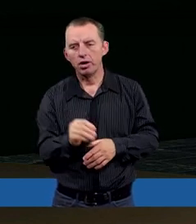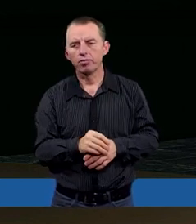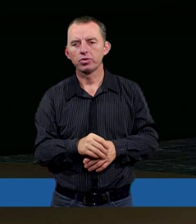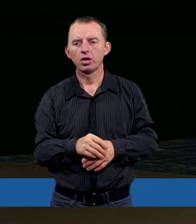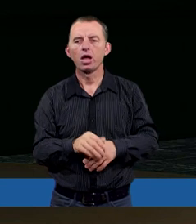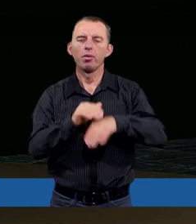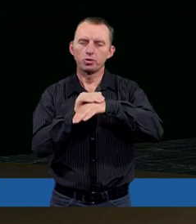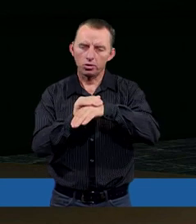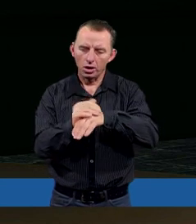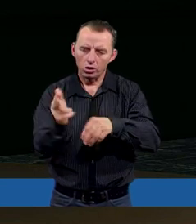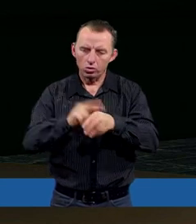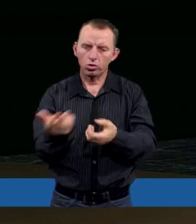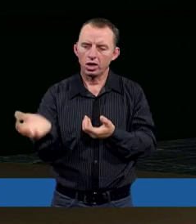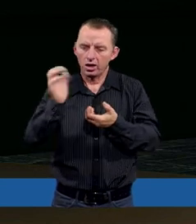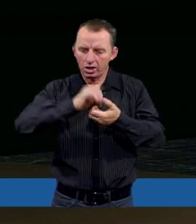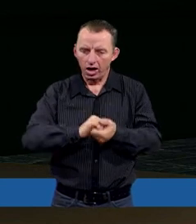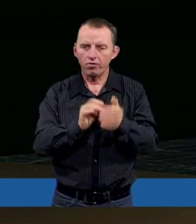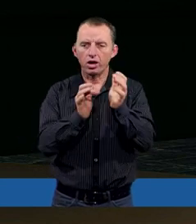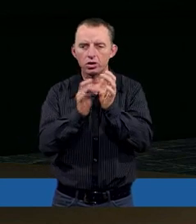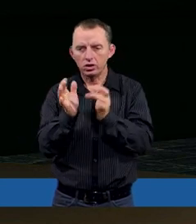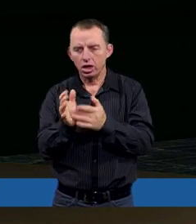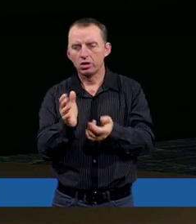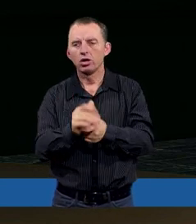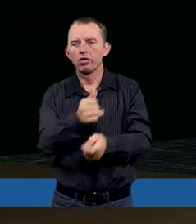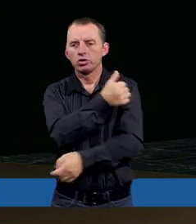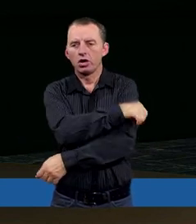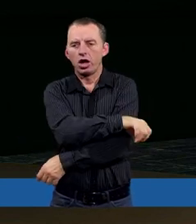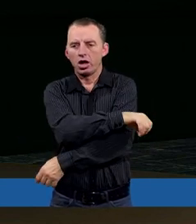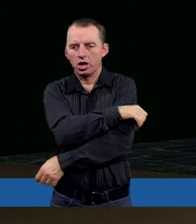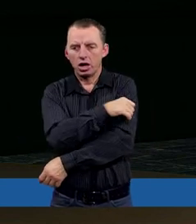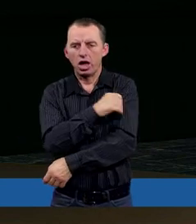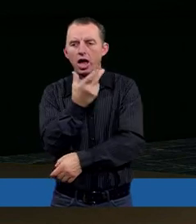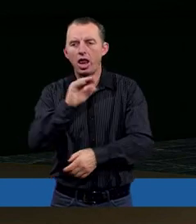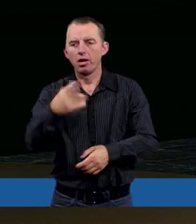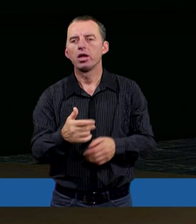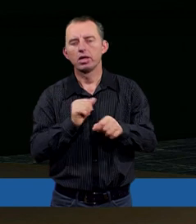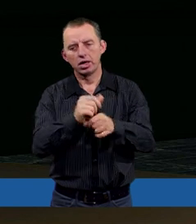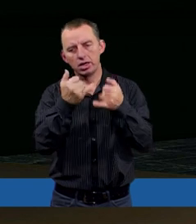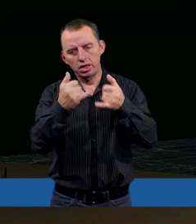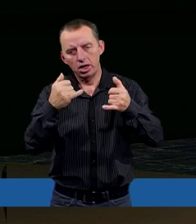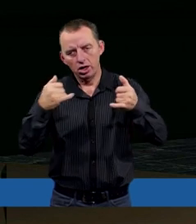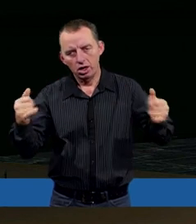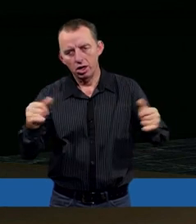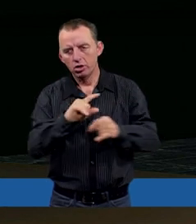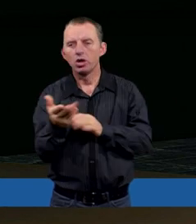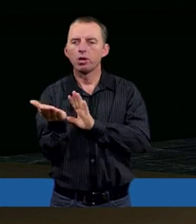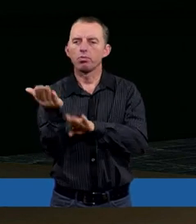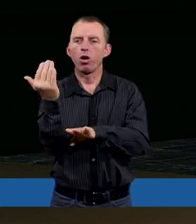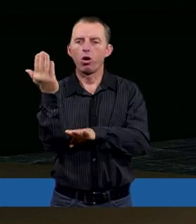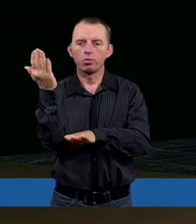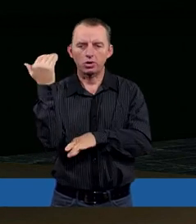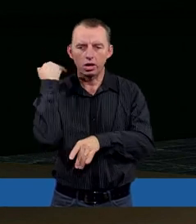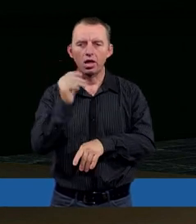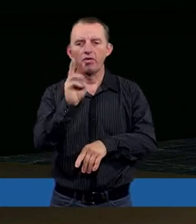przymierze, które zawarł Pan Jezus z chrześcijaństwem, z chrześcijanami, no jest inne niż poprzednie.